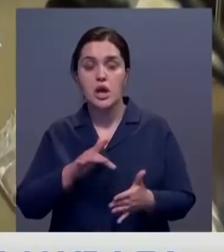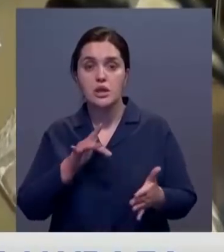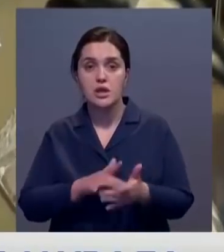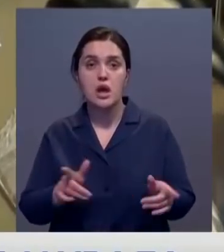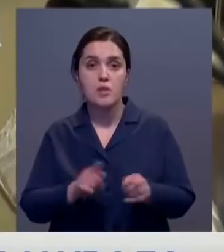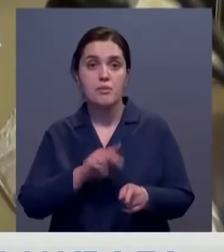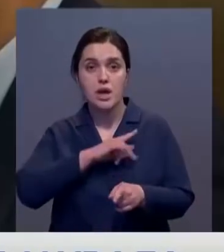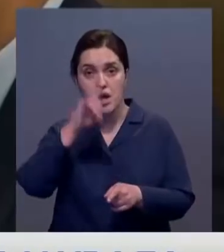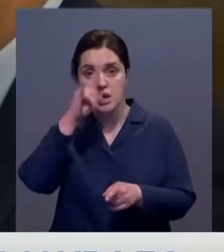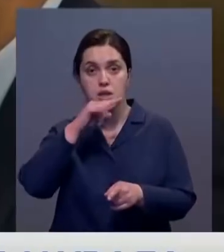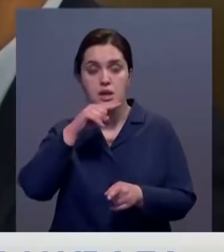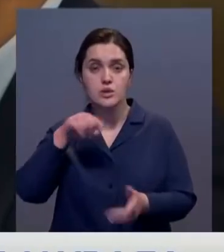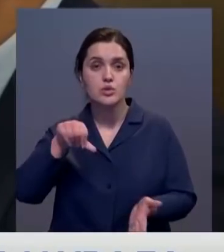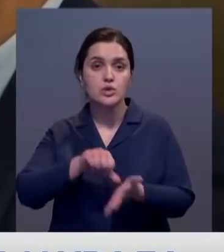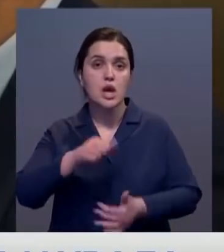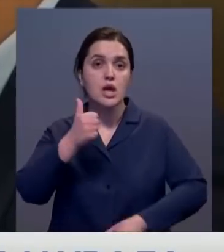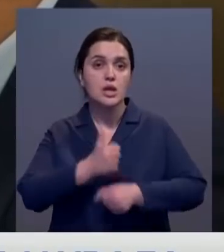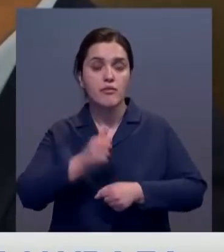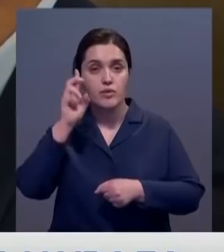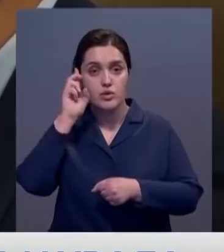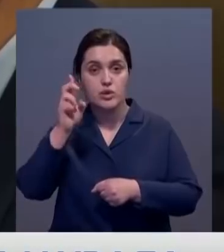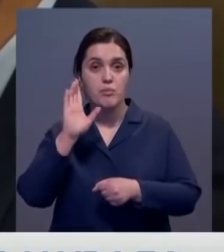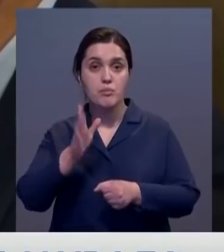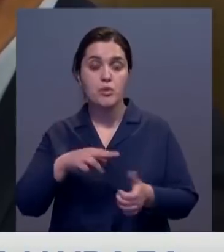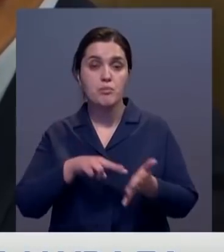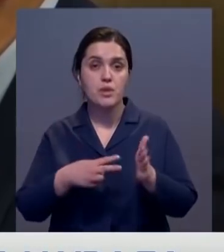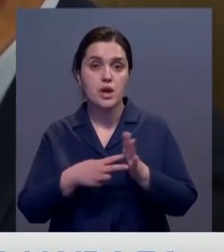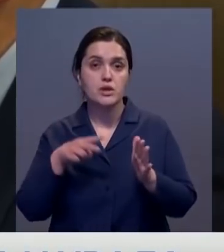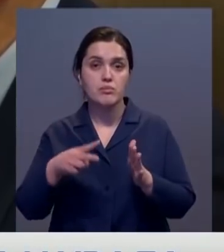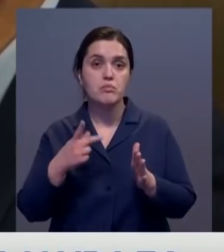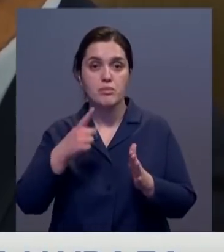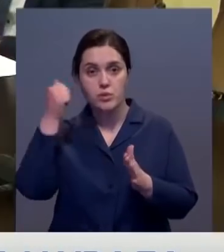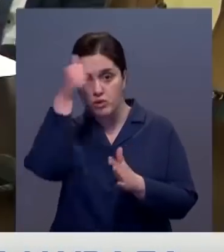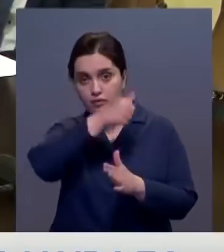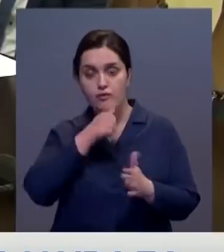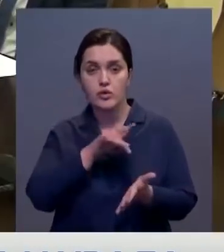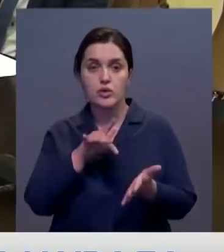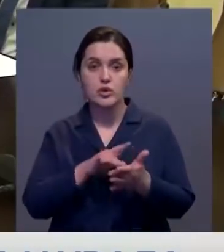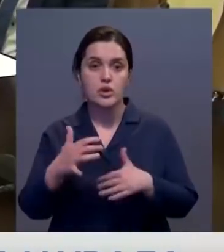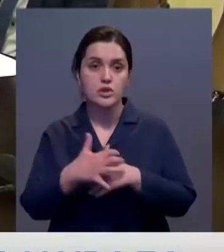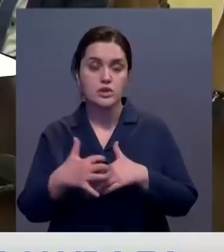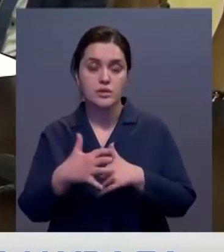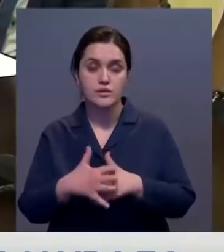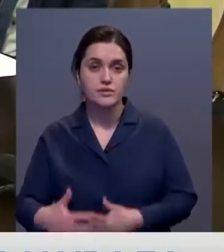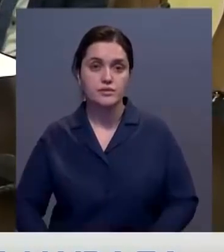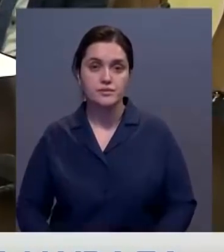Казахстана и России с участием глав государств. Его проведение запланировано в 2021 году в Кокшетау.